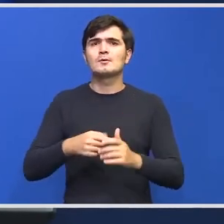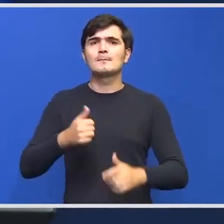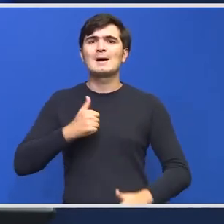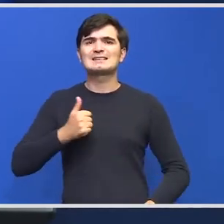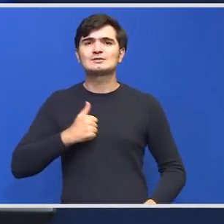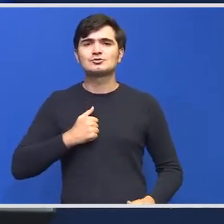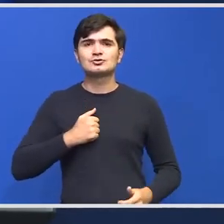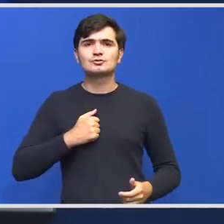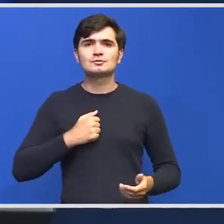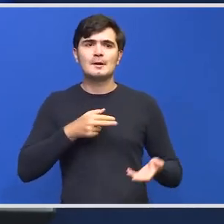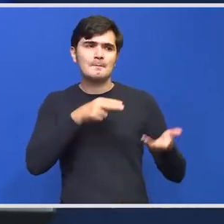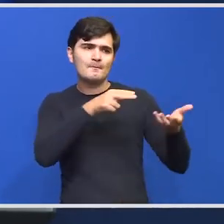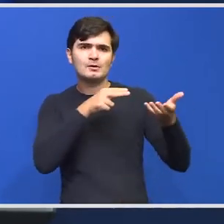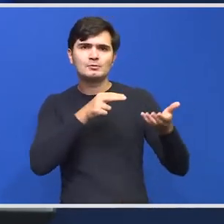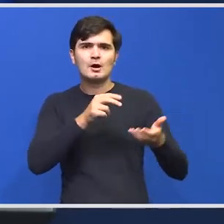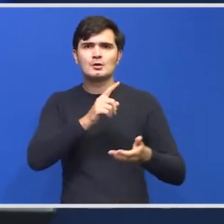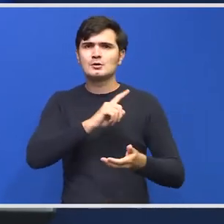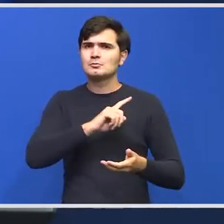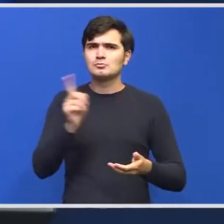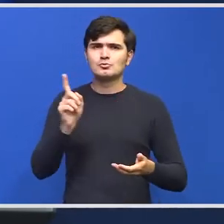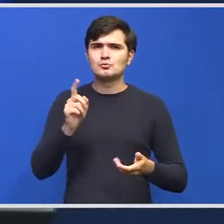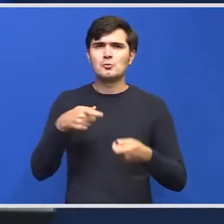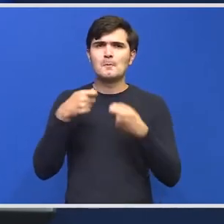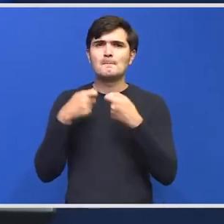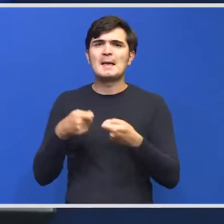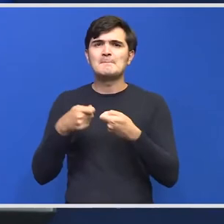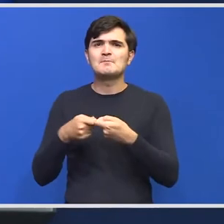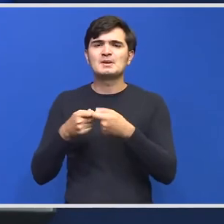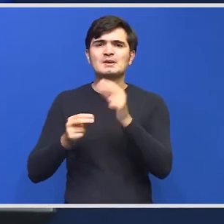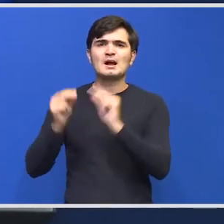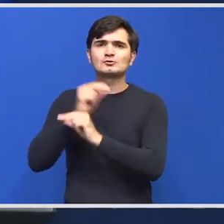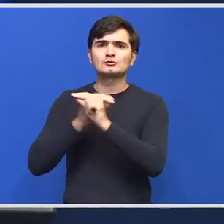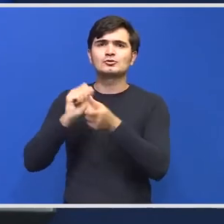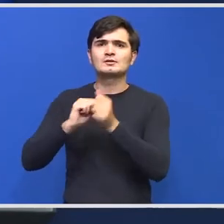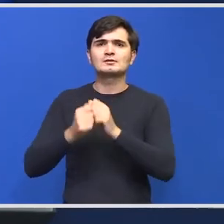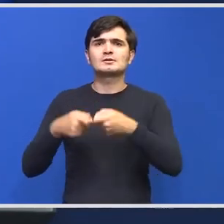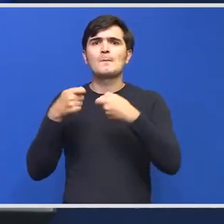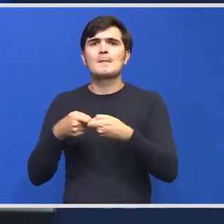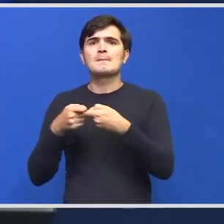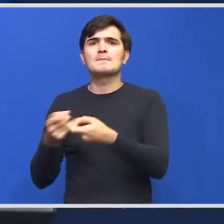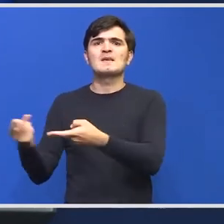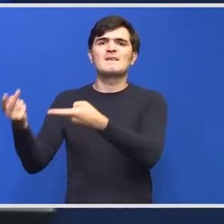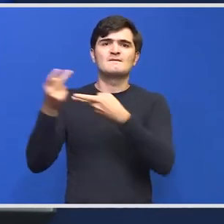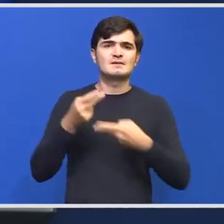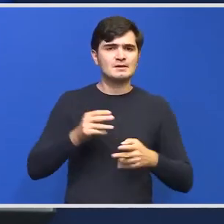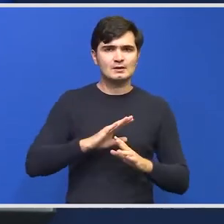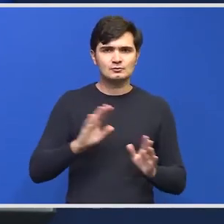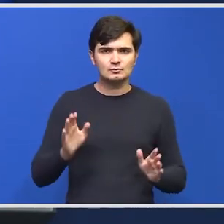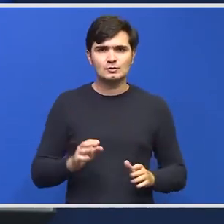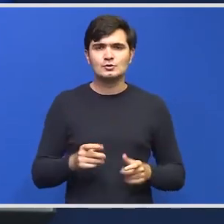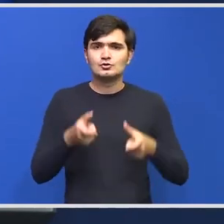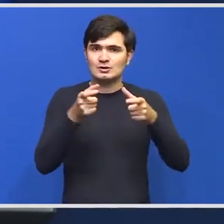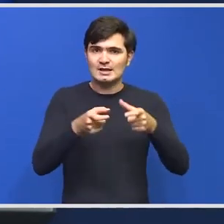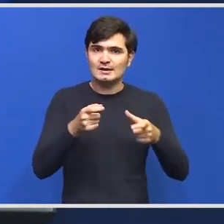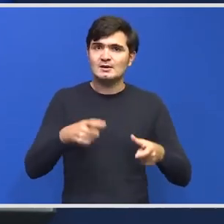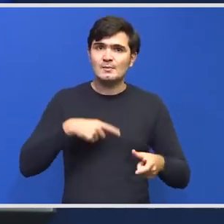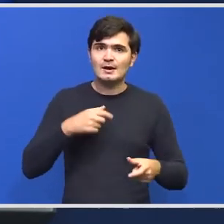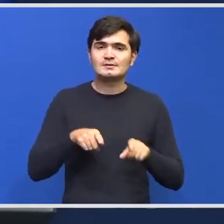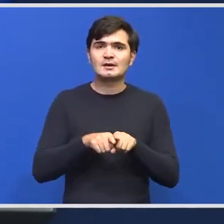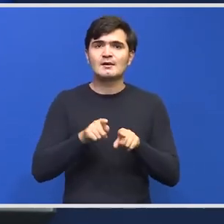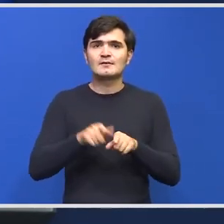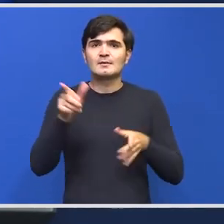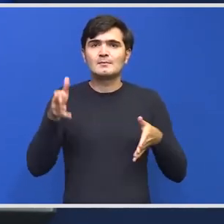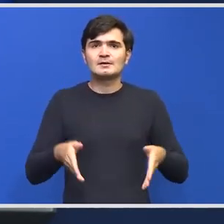În niciun caz membrii asociației sau membrii invitați sau altcineva. Din echipă mai face parte și un medic